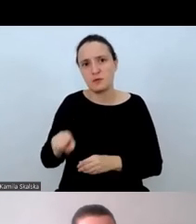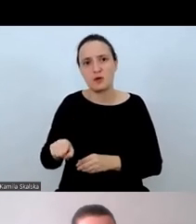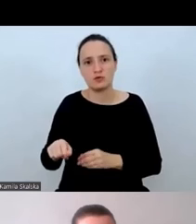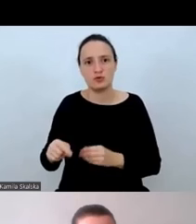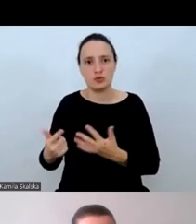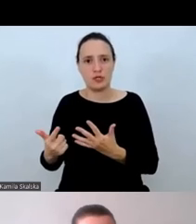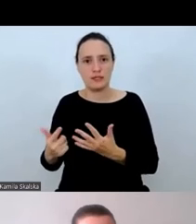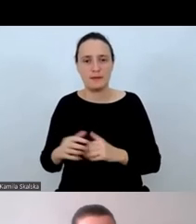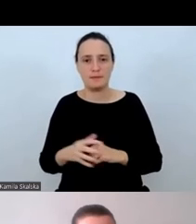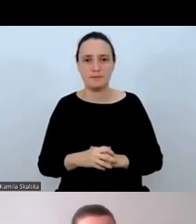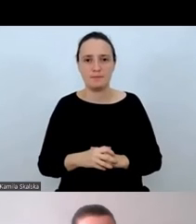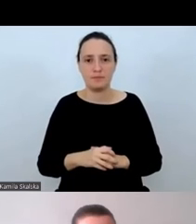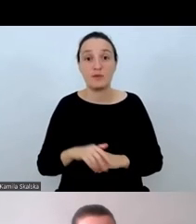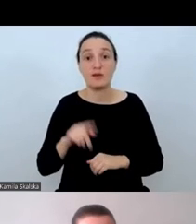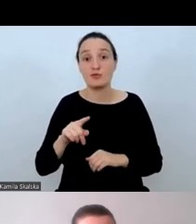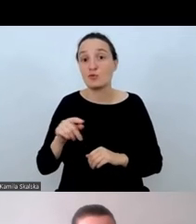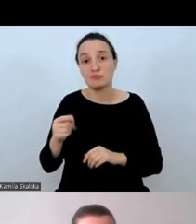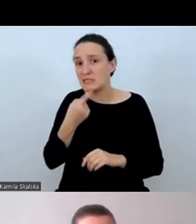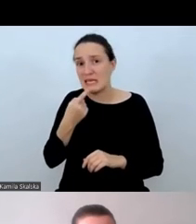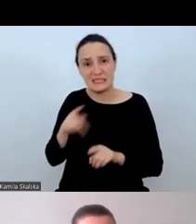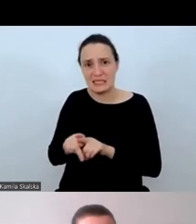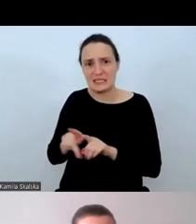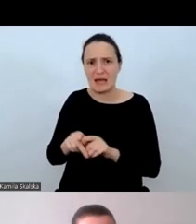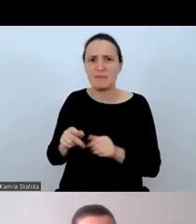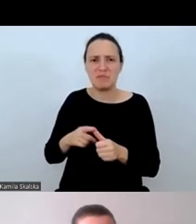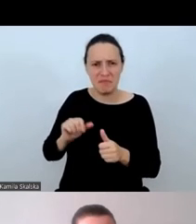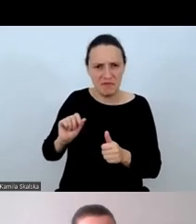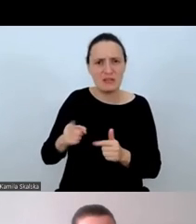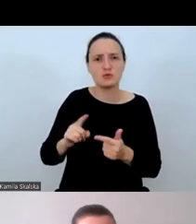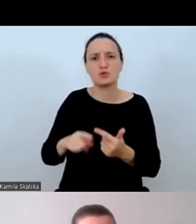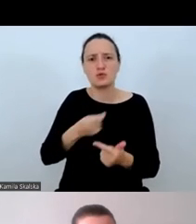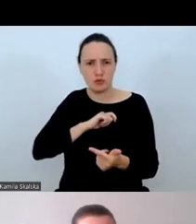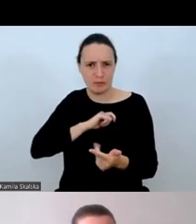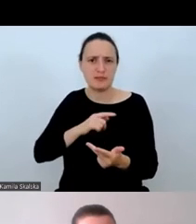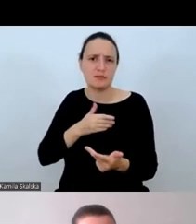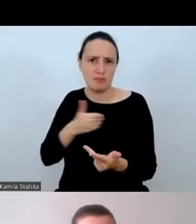Tam języki były te same, czyli francuski, hiszpański i język polski.